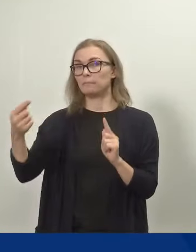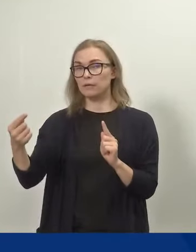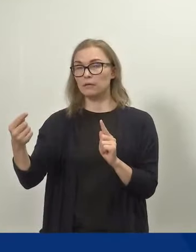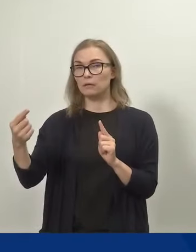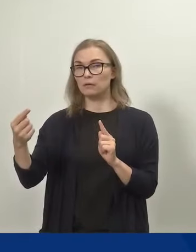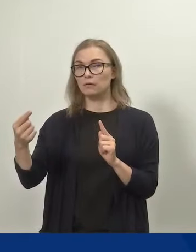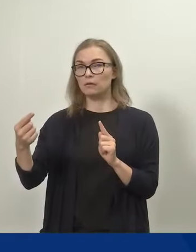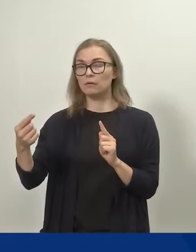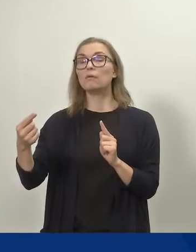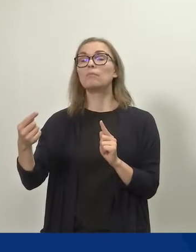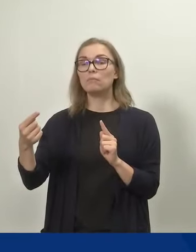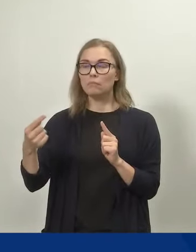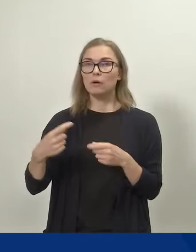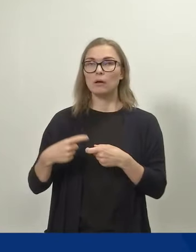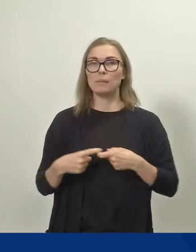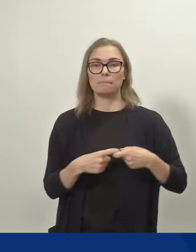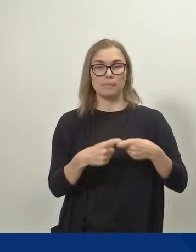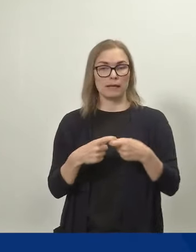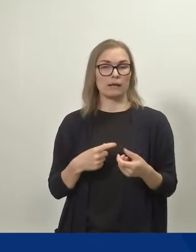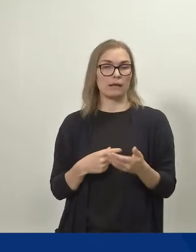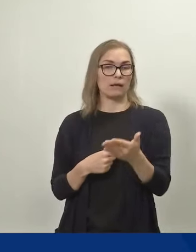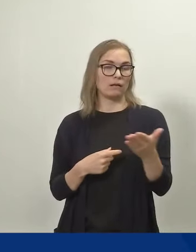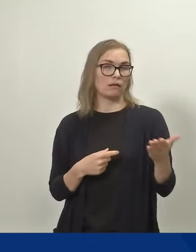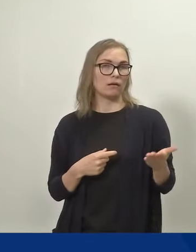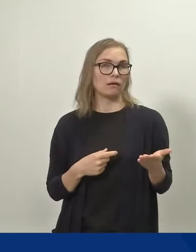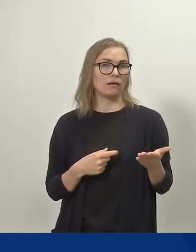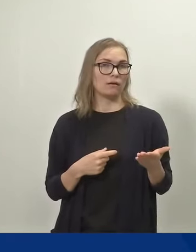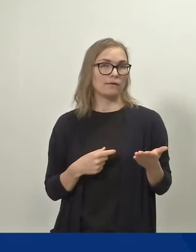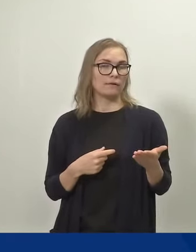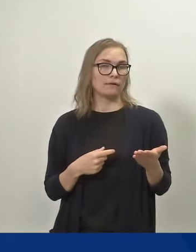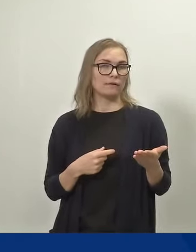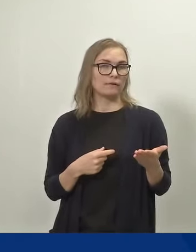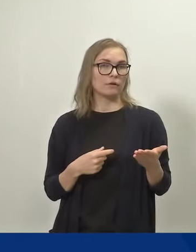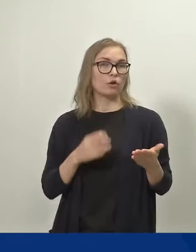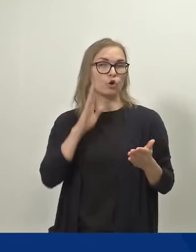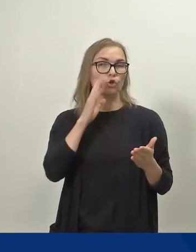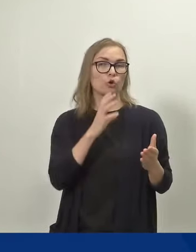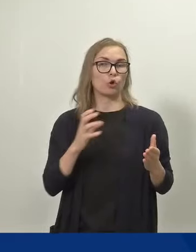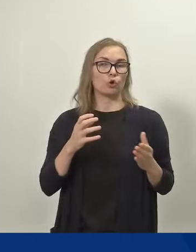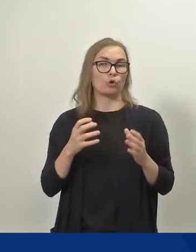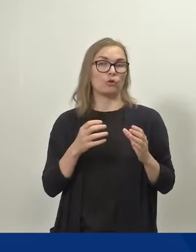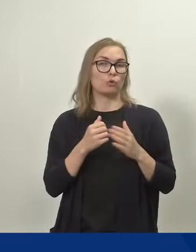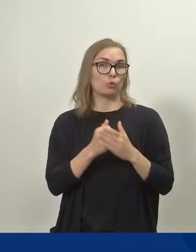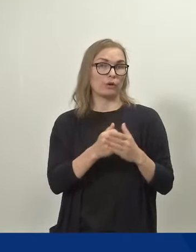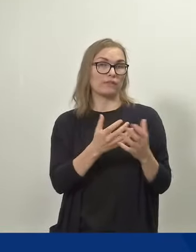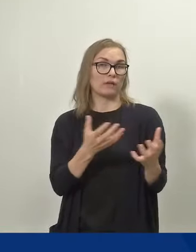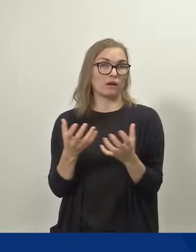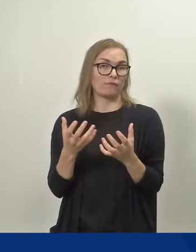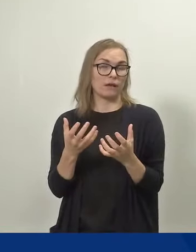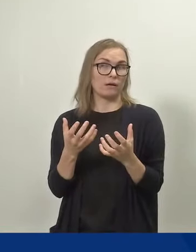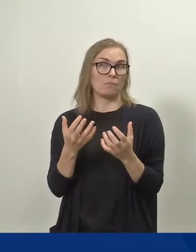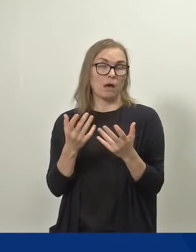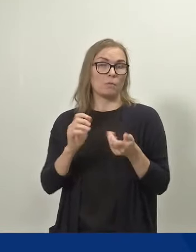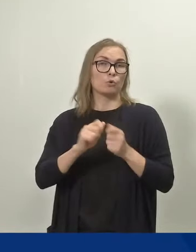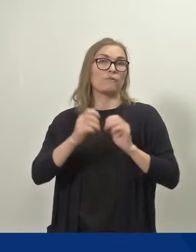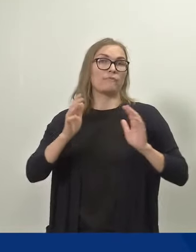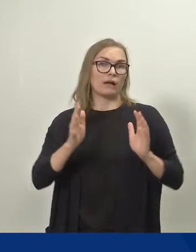perheillä on pienempi tarve käyttää tätä kotihoidon tukea, joka on tasoltaan